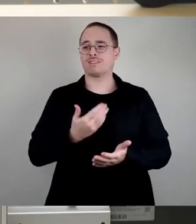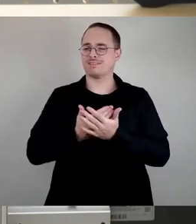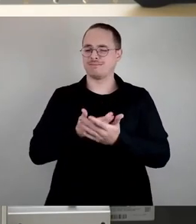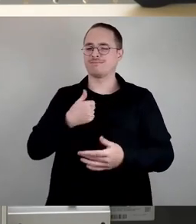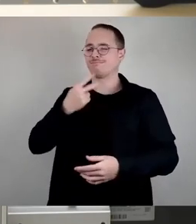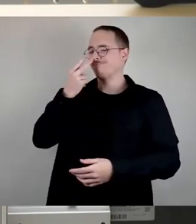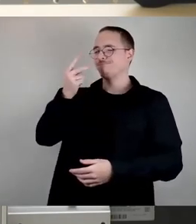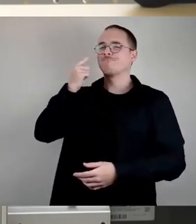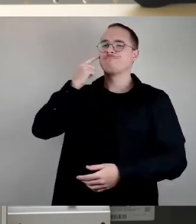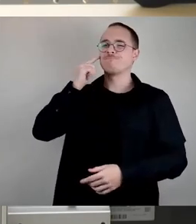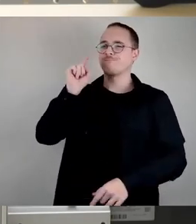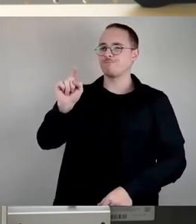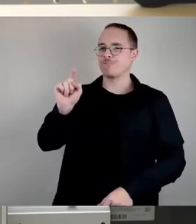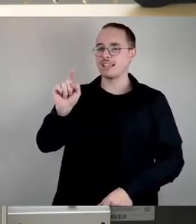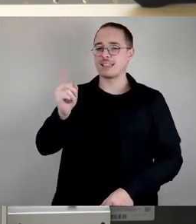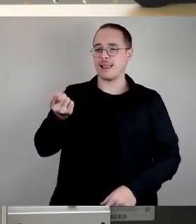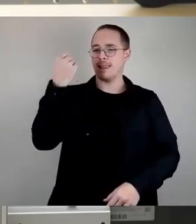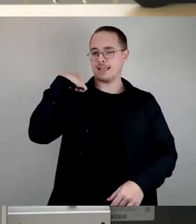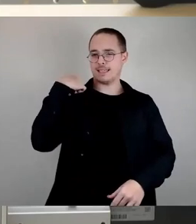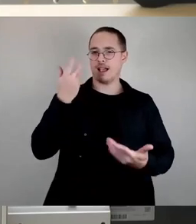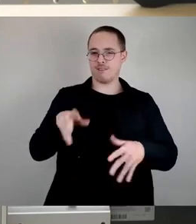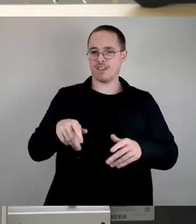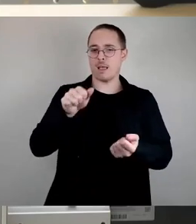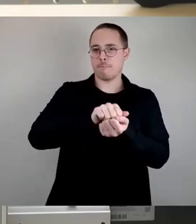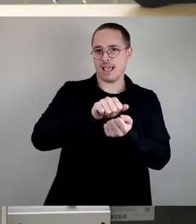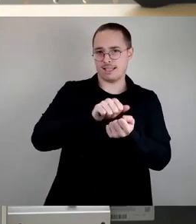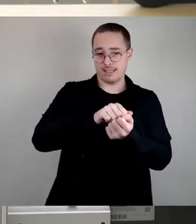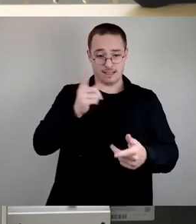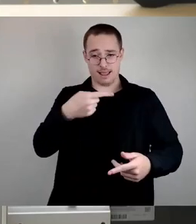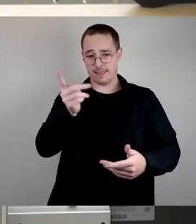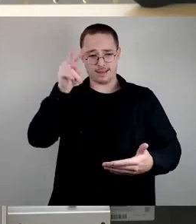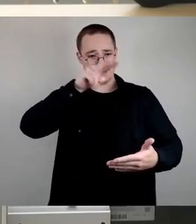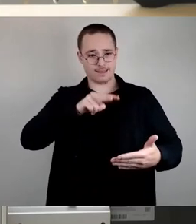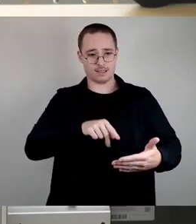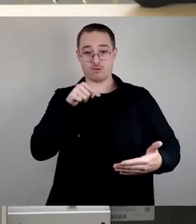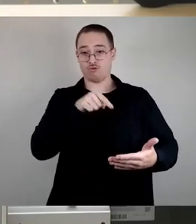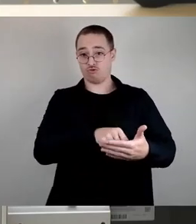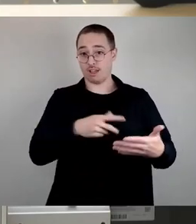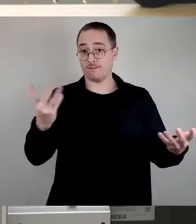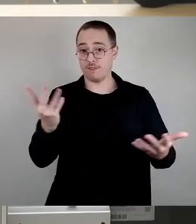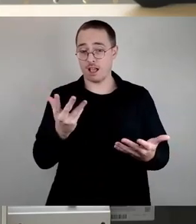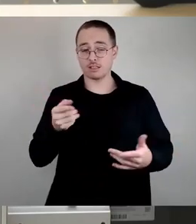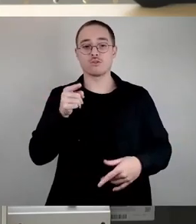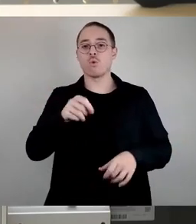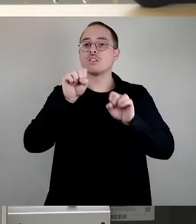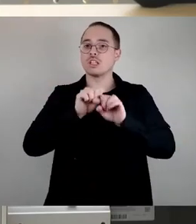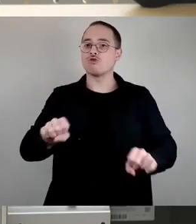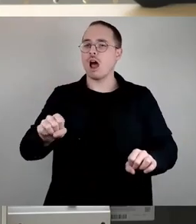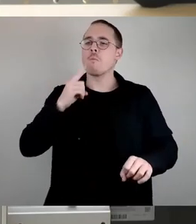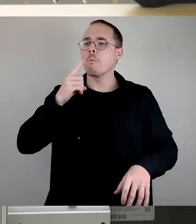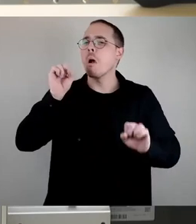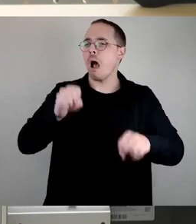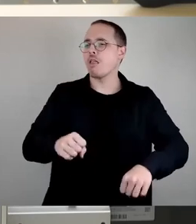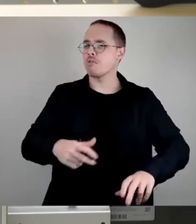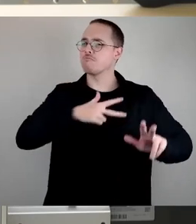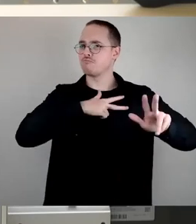Jahr. Da steht geschrieben, dass die Sicherheit natürlich gewährleistet ist. Man wird die dann dort wohnenden jungen Männer vor